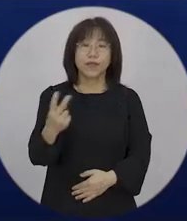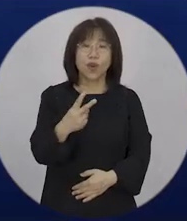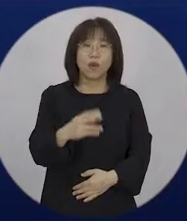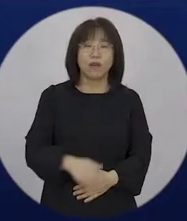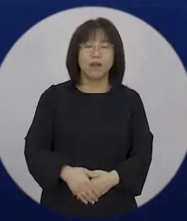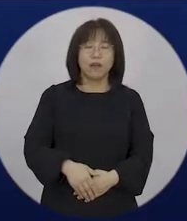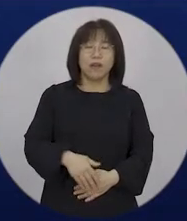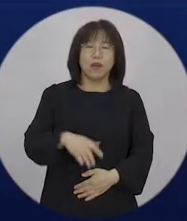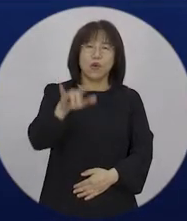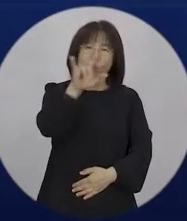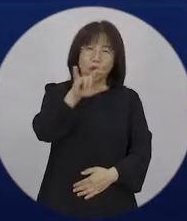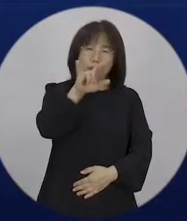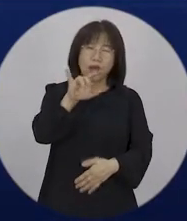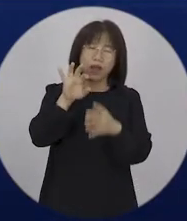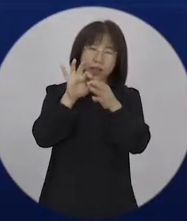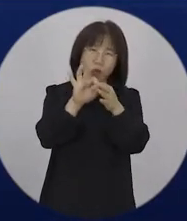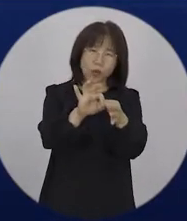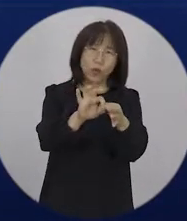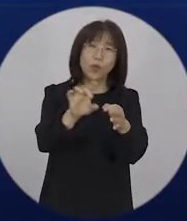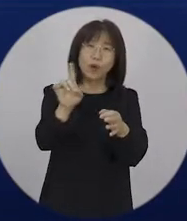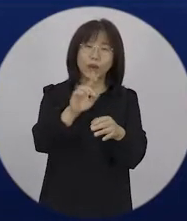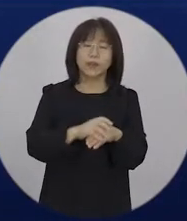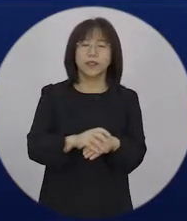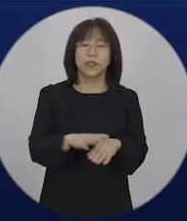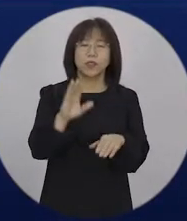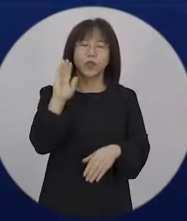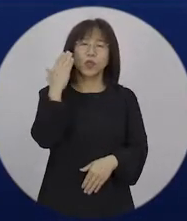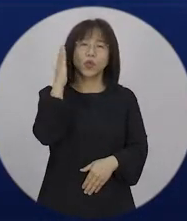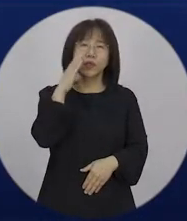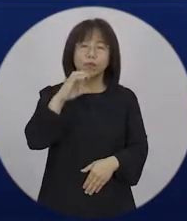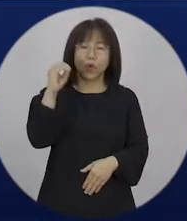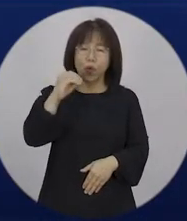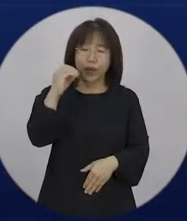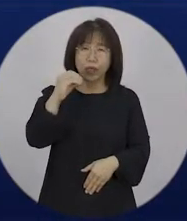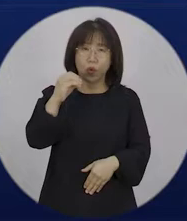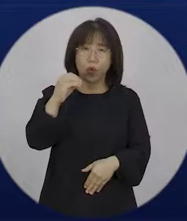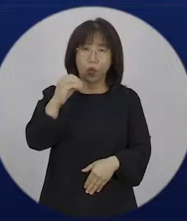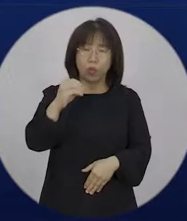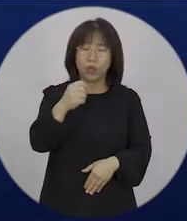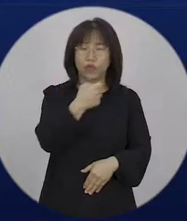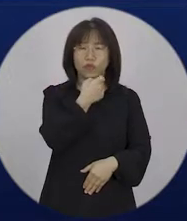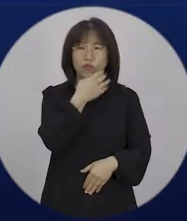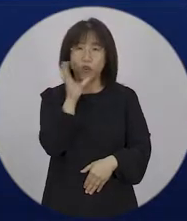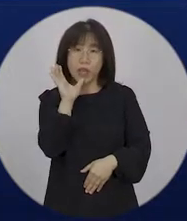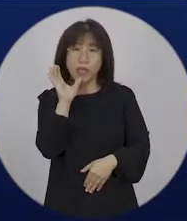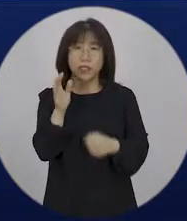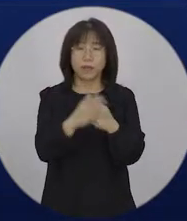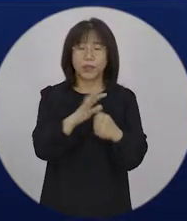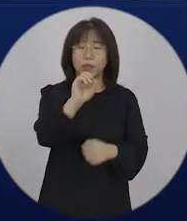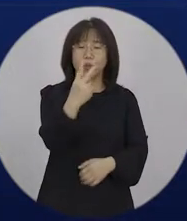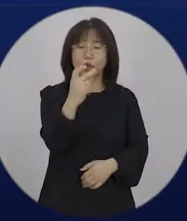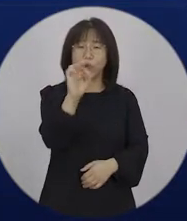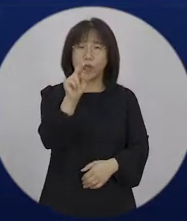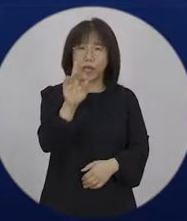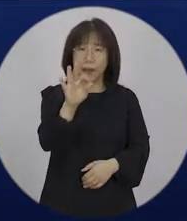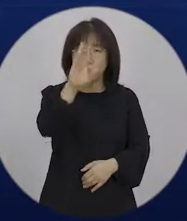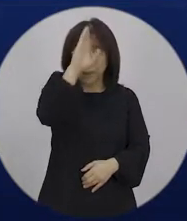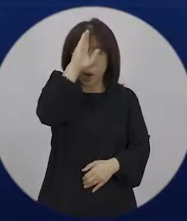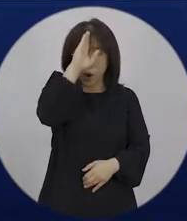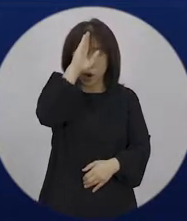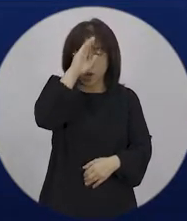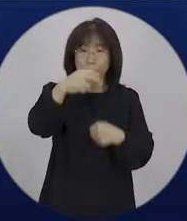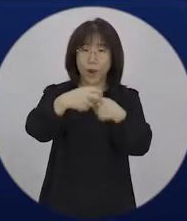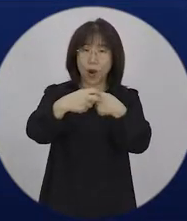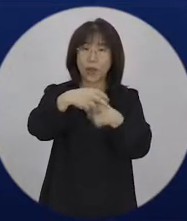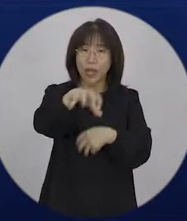계속해서 코로나 관련 소식입니다. 최근 오미크론 대유행 속에 요양병원에서의 집단 발병도 급증하고